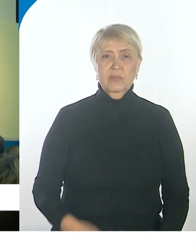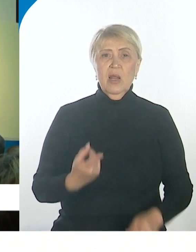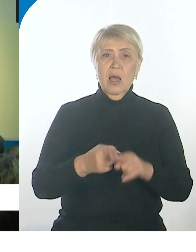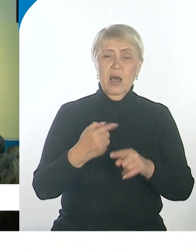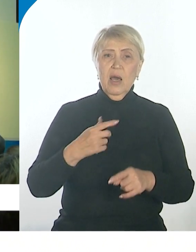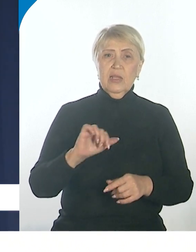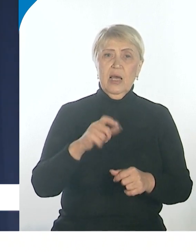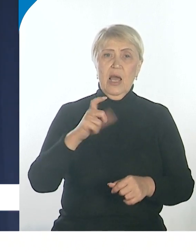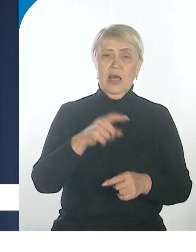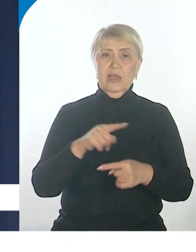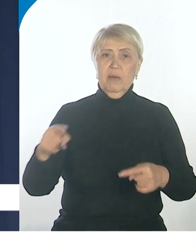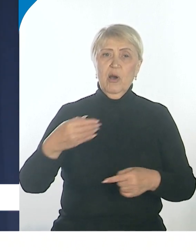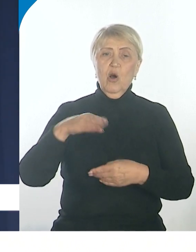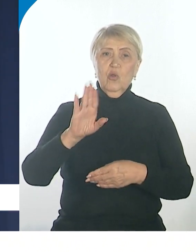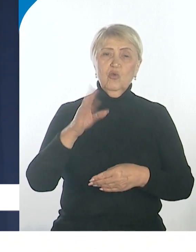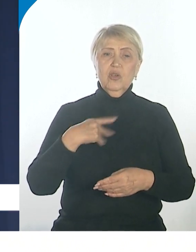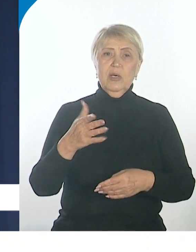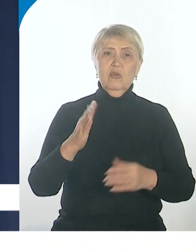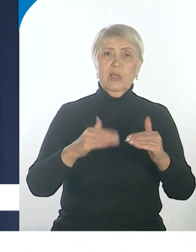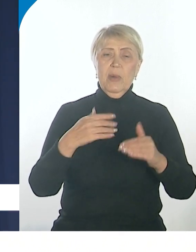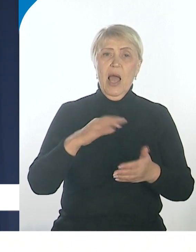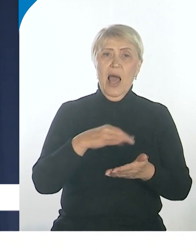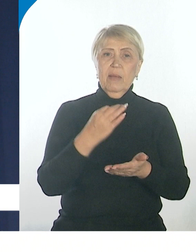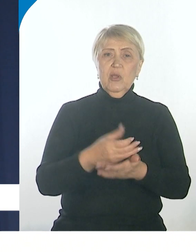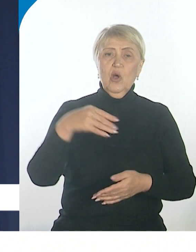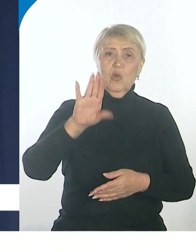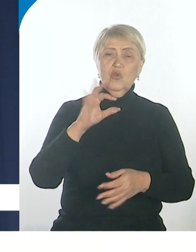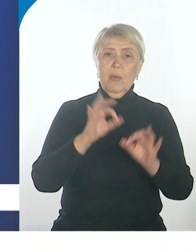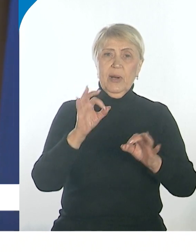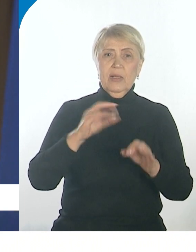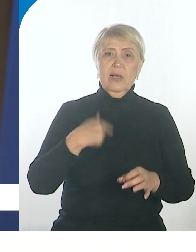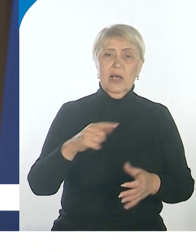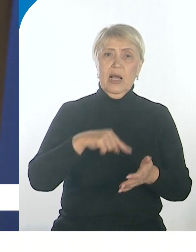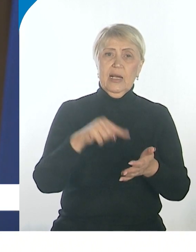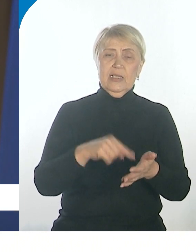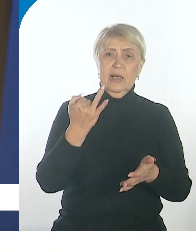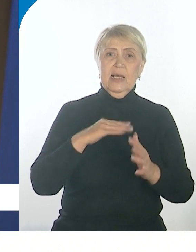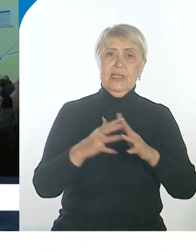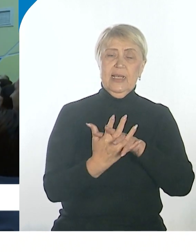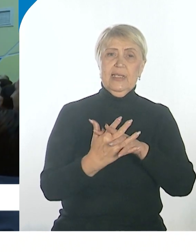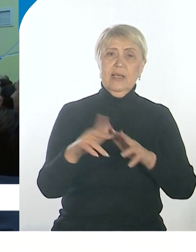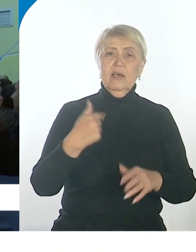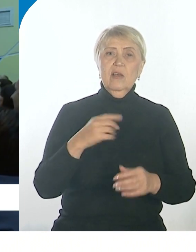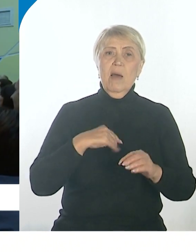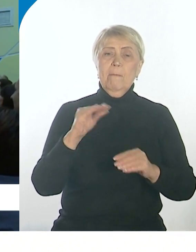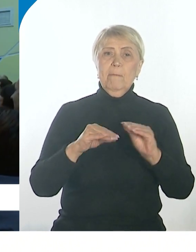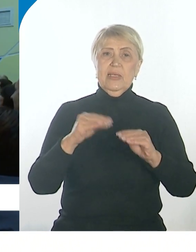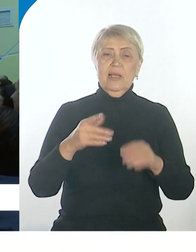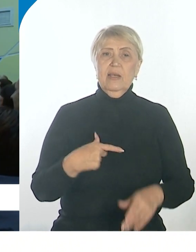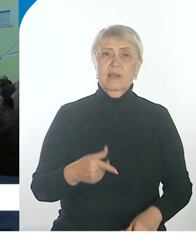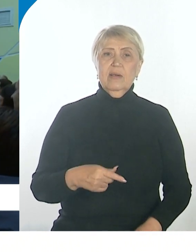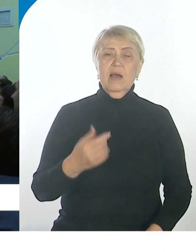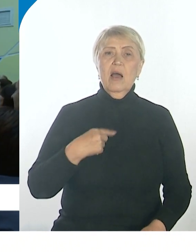Всероссийского конкурса «Лучшая муниципальная практика» отметили лучшие проекты городских и сельских поселений в пяти номинациях. Экономика и финансы,